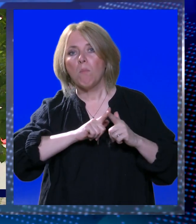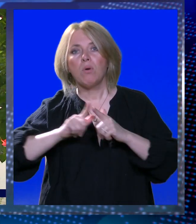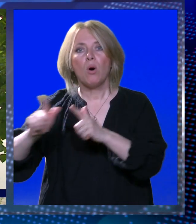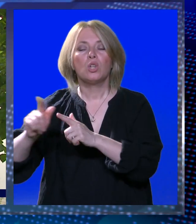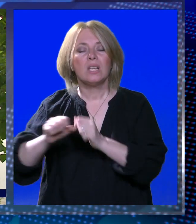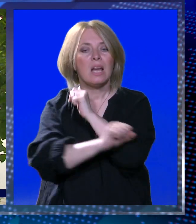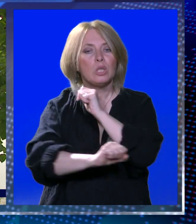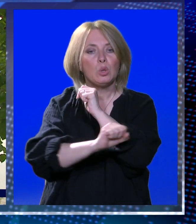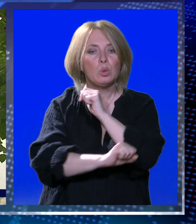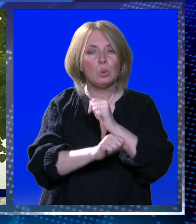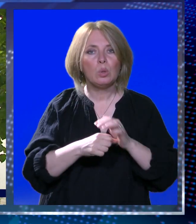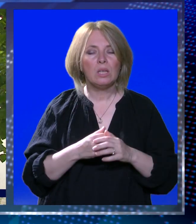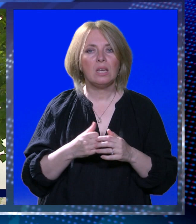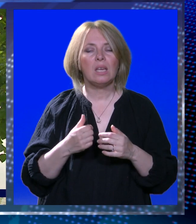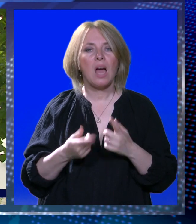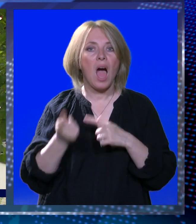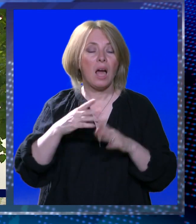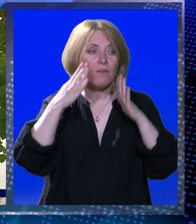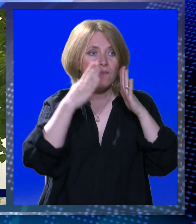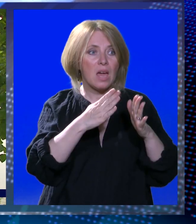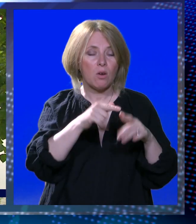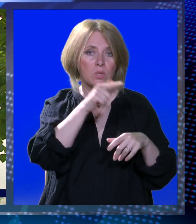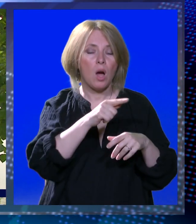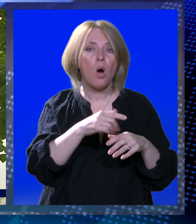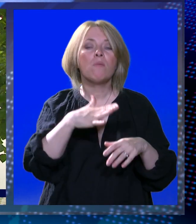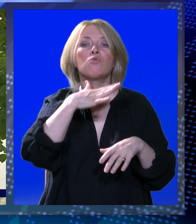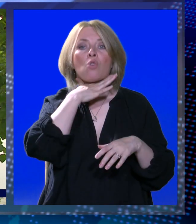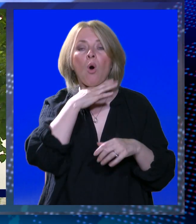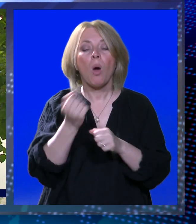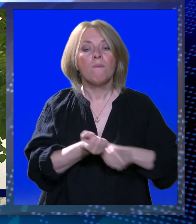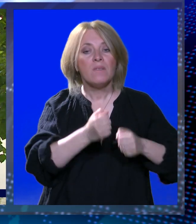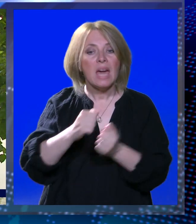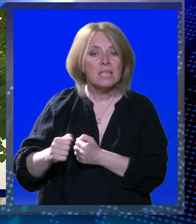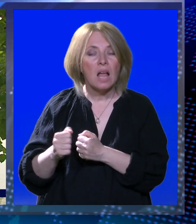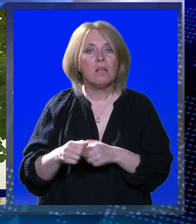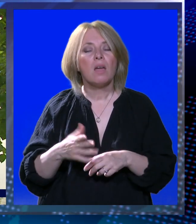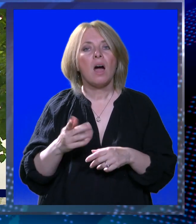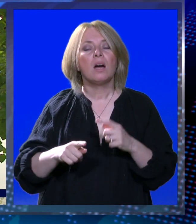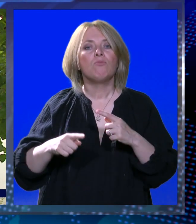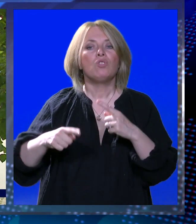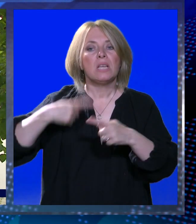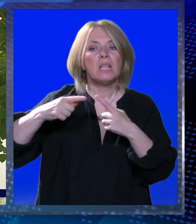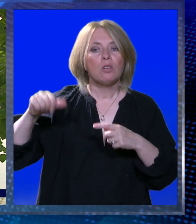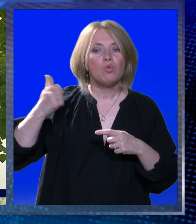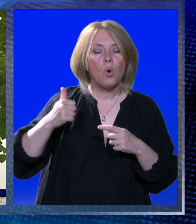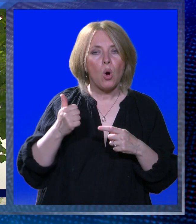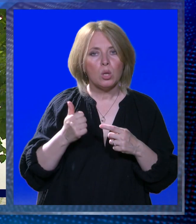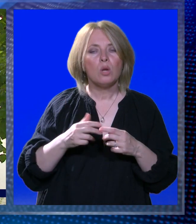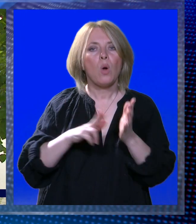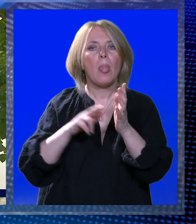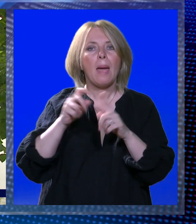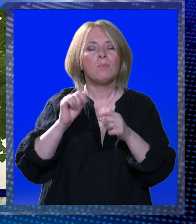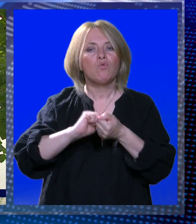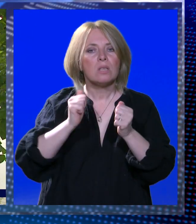studij, neki u Ameriku, neki u Zagreb, ali vjerujem da sa ovom školom veslanja već u sljedećoj godini će Neptun opet se boriti za tu